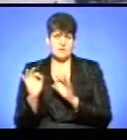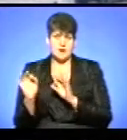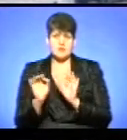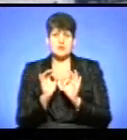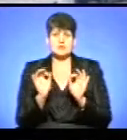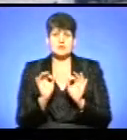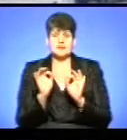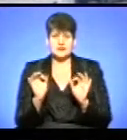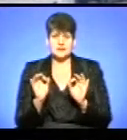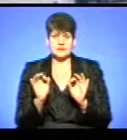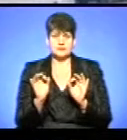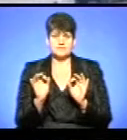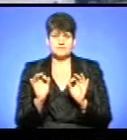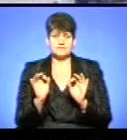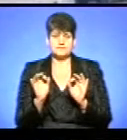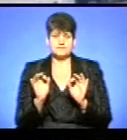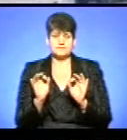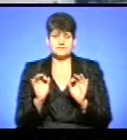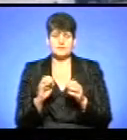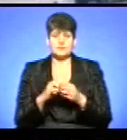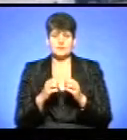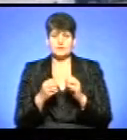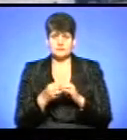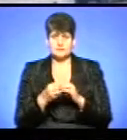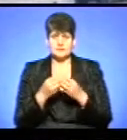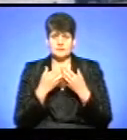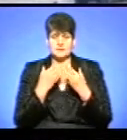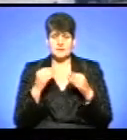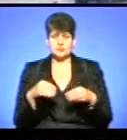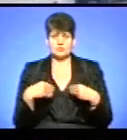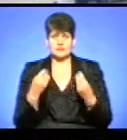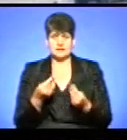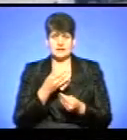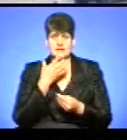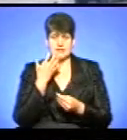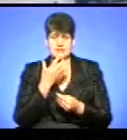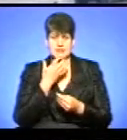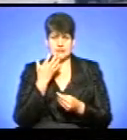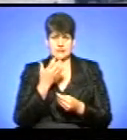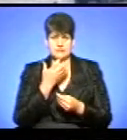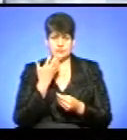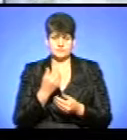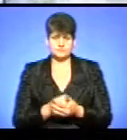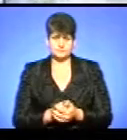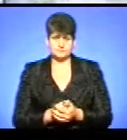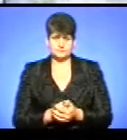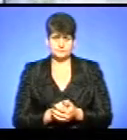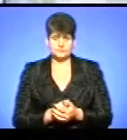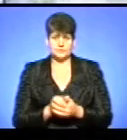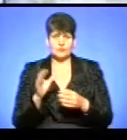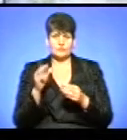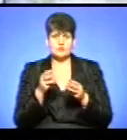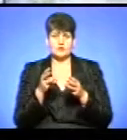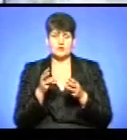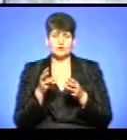ніби немає перепон для того, щоб постачати теплоносій до споживачів. У всіх котелень в